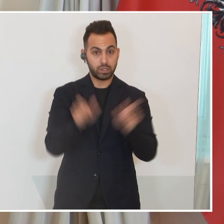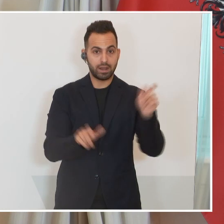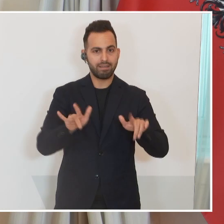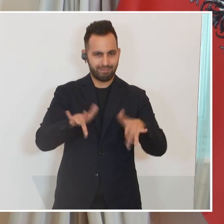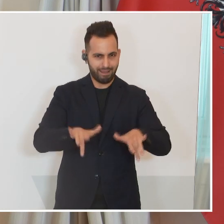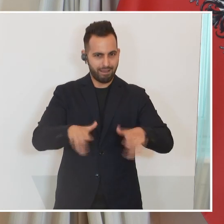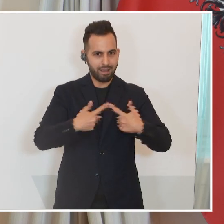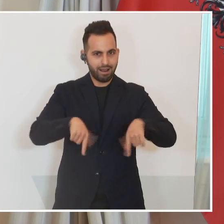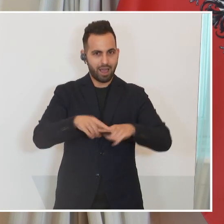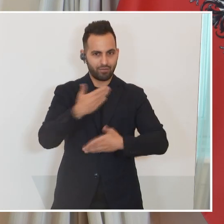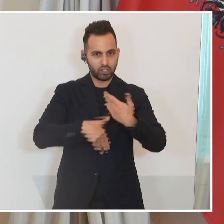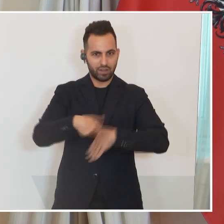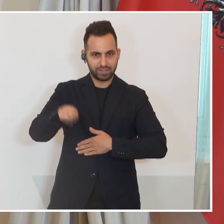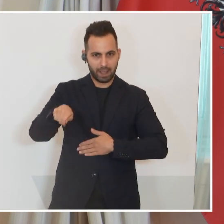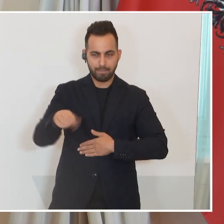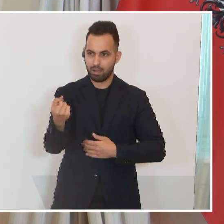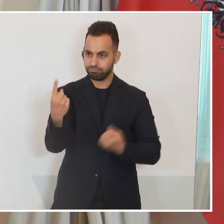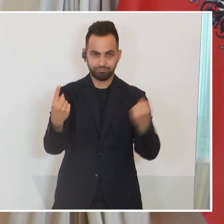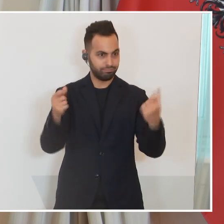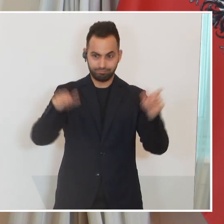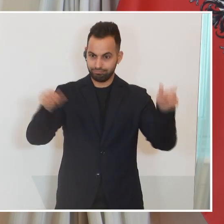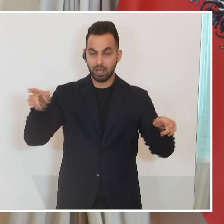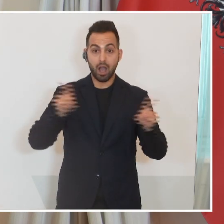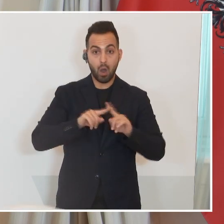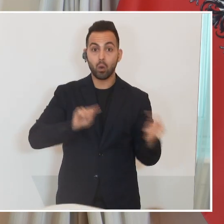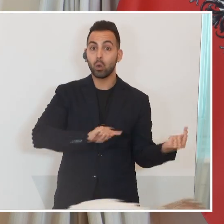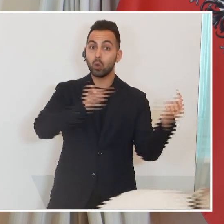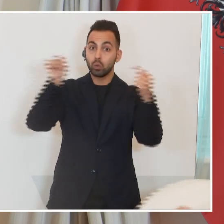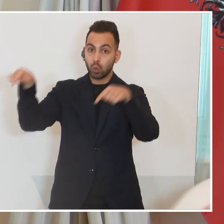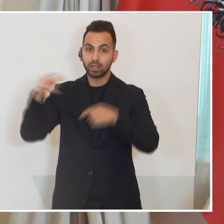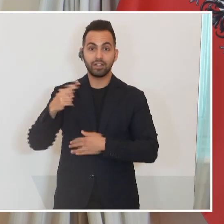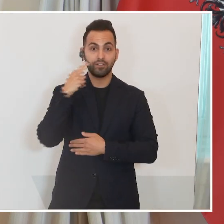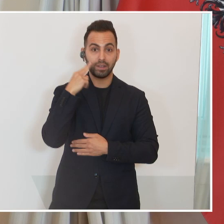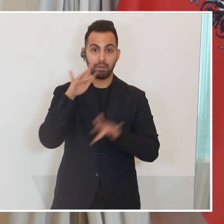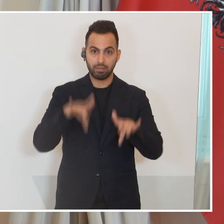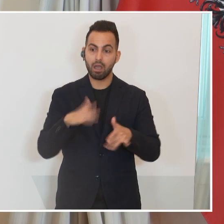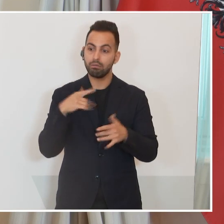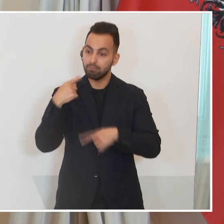aber auch Firmen vor Ort eben jetzt eine wertvolle Unterstützung und zeigt auch schon Erfolge.